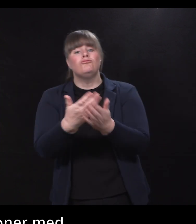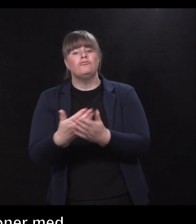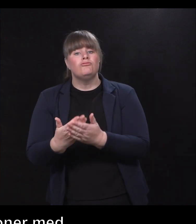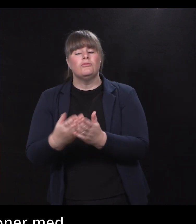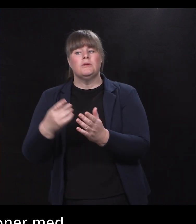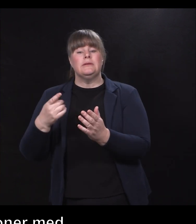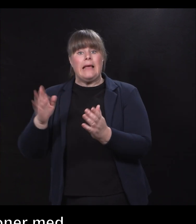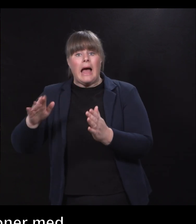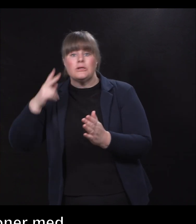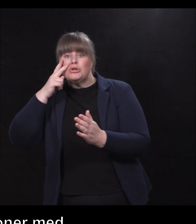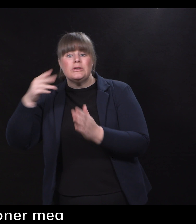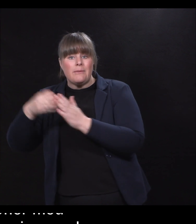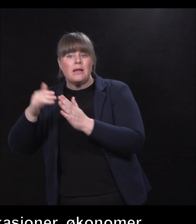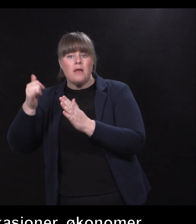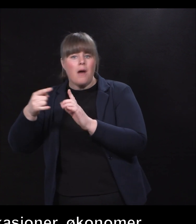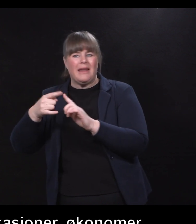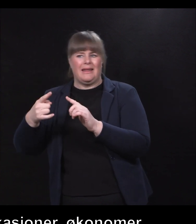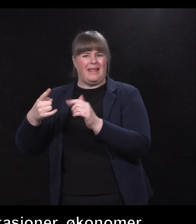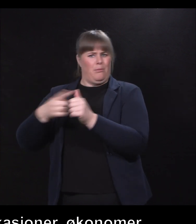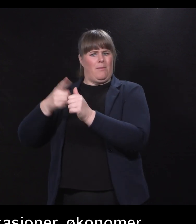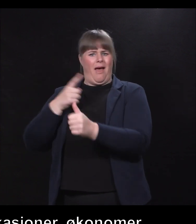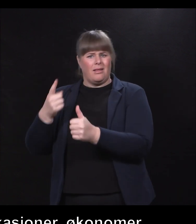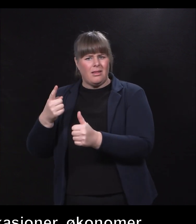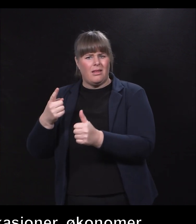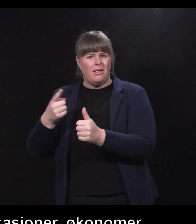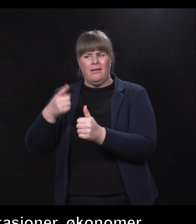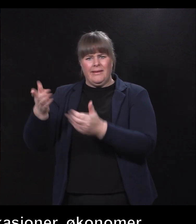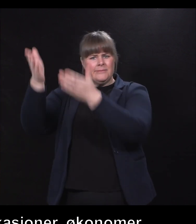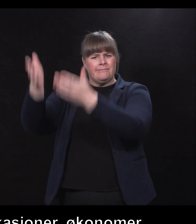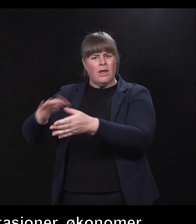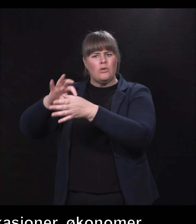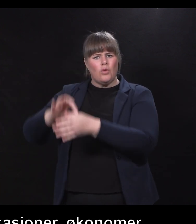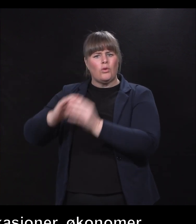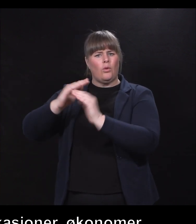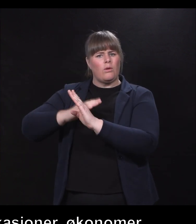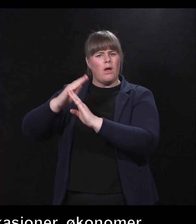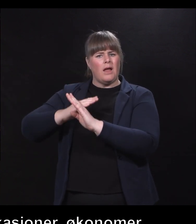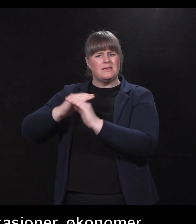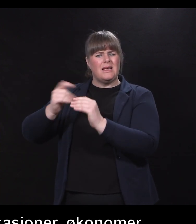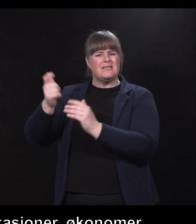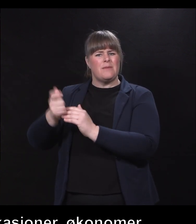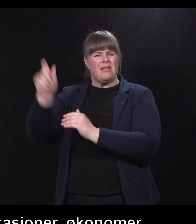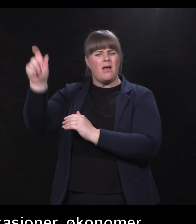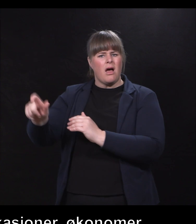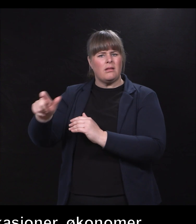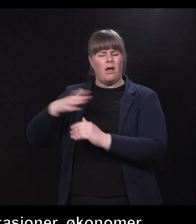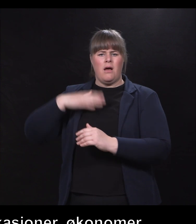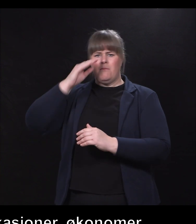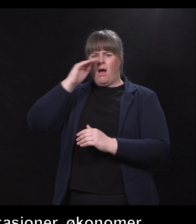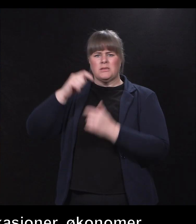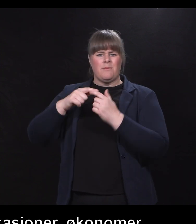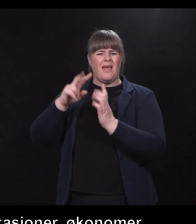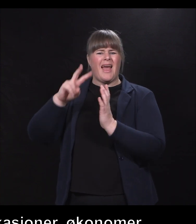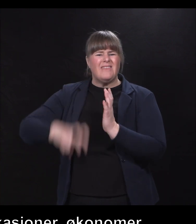ikke er det primært, men som er doktorgradsstipendiat, som har master i revisjon,